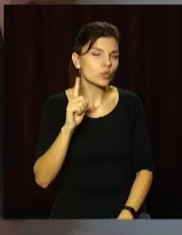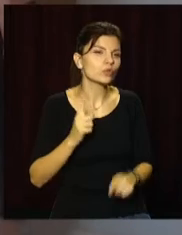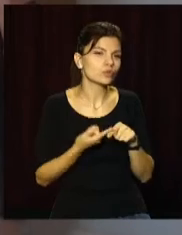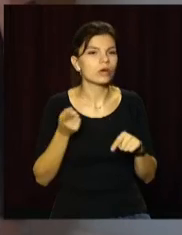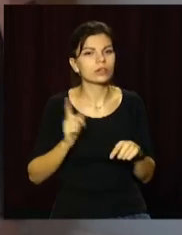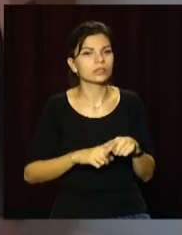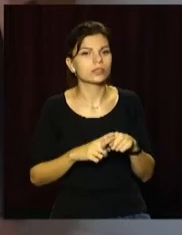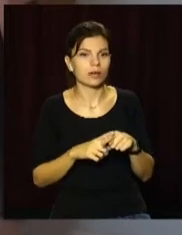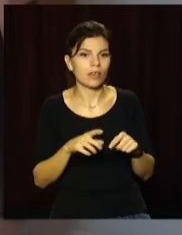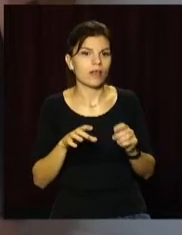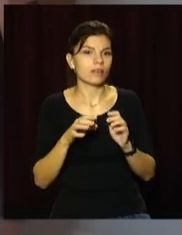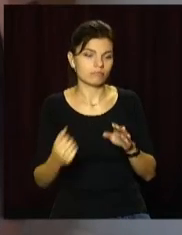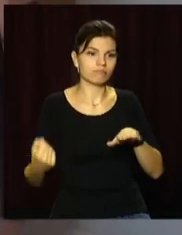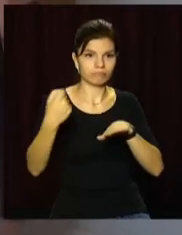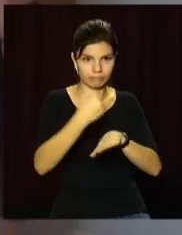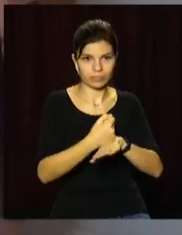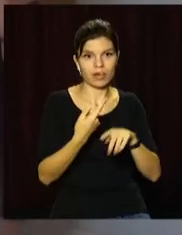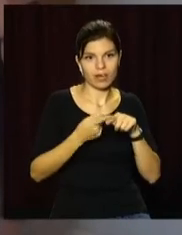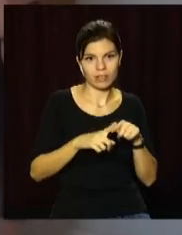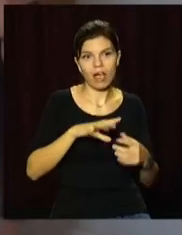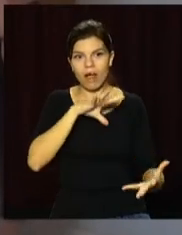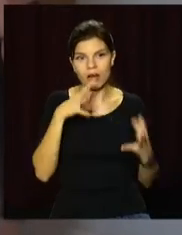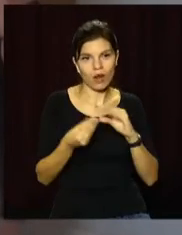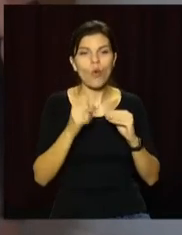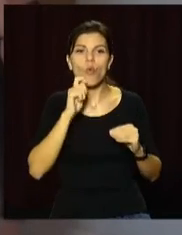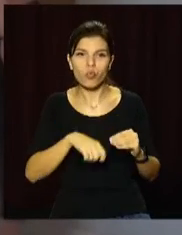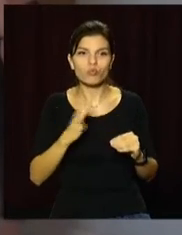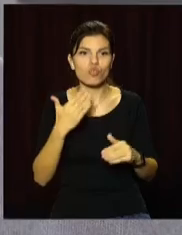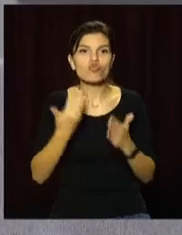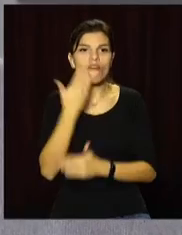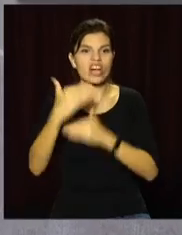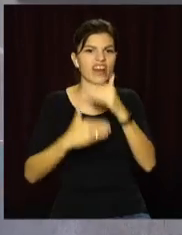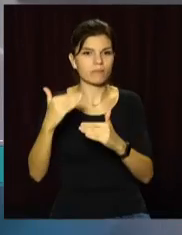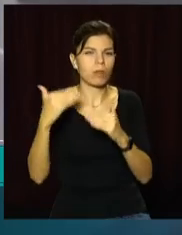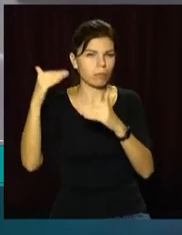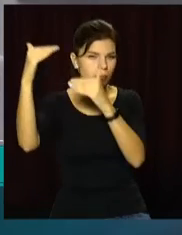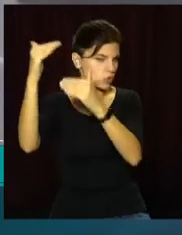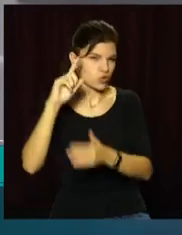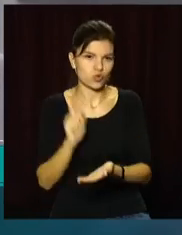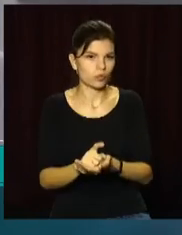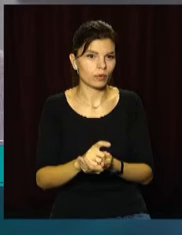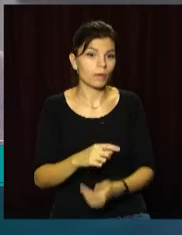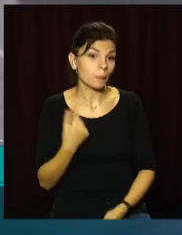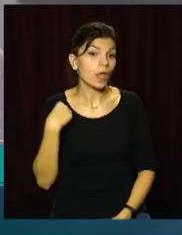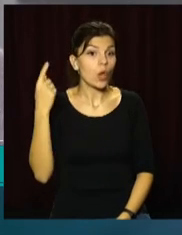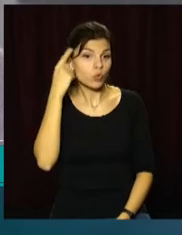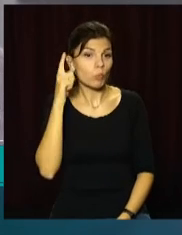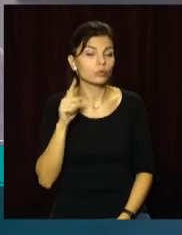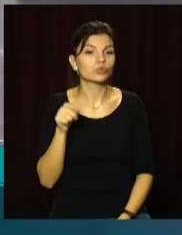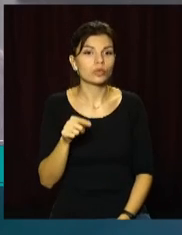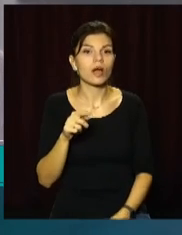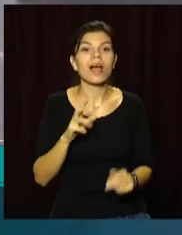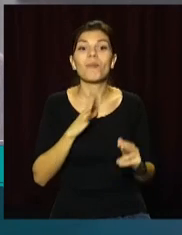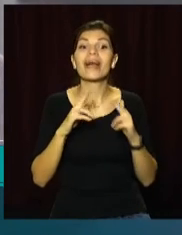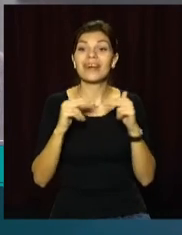обрання його президентом, воно виведе Українську федерацію на новий рівень. Я думаю, що це буде те ж саме, що було в